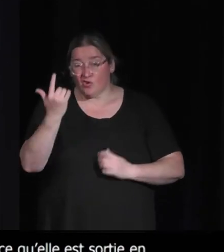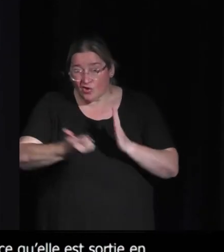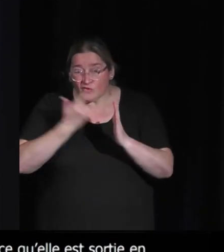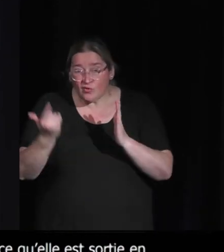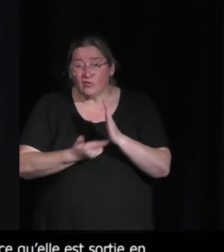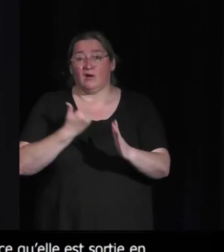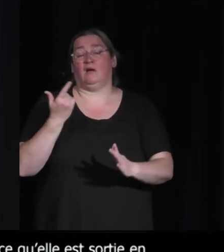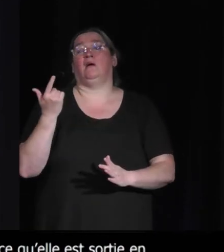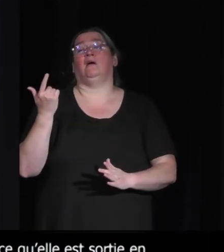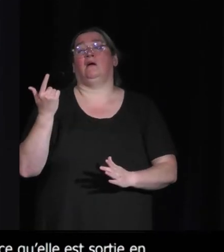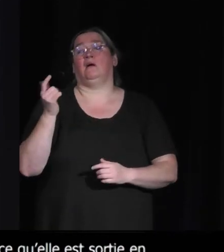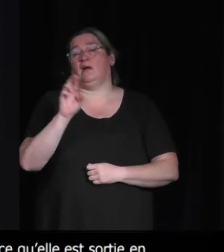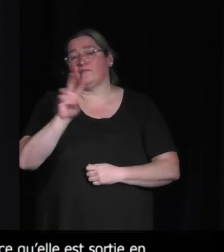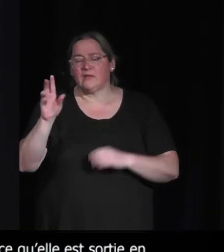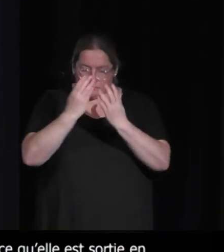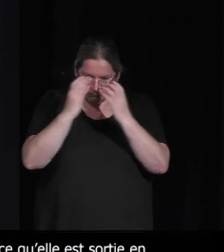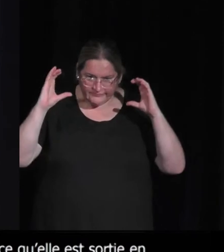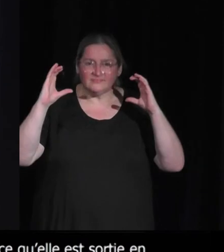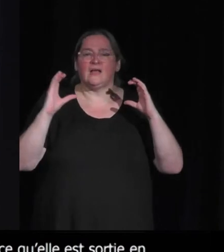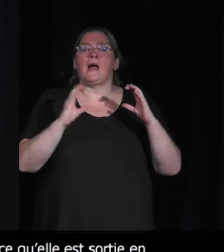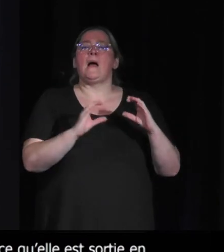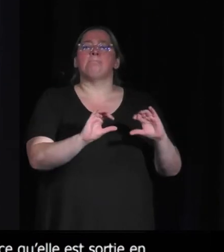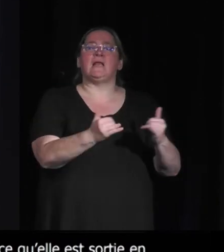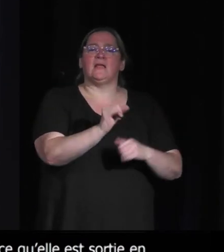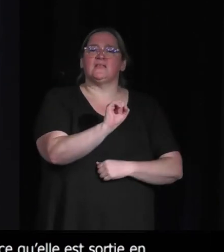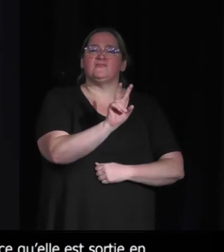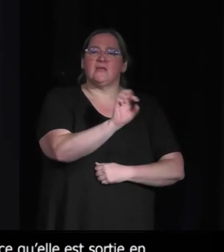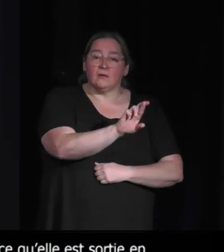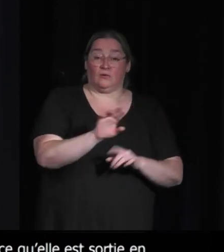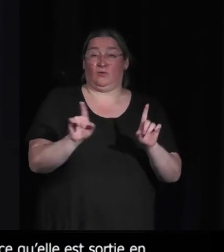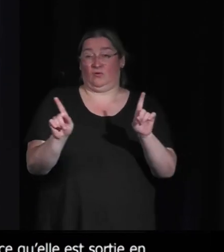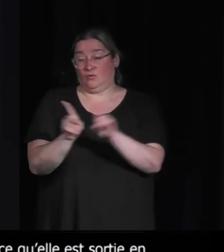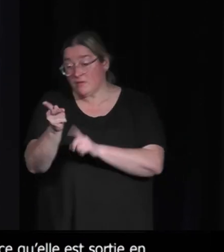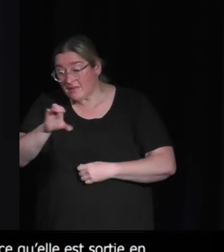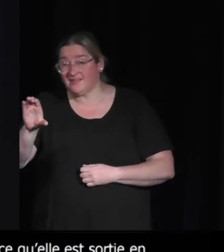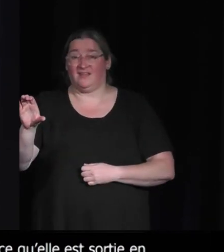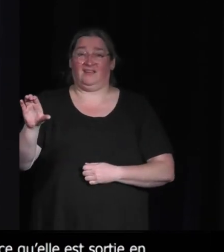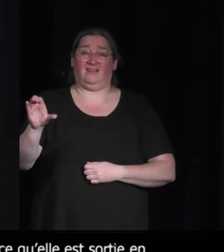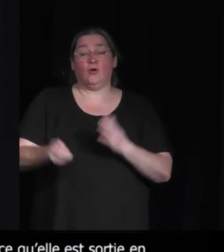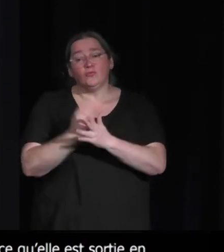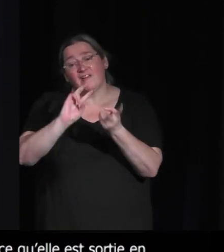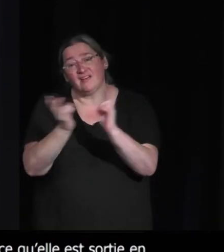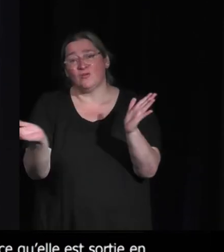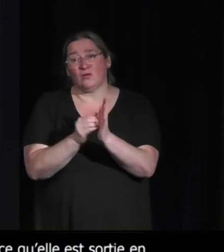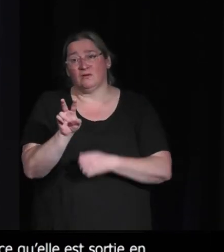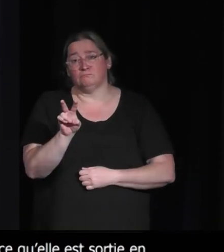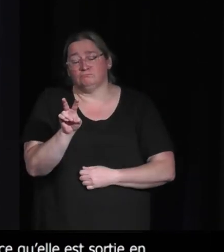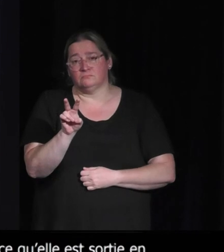sur le PSVR et sur PC, en termes de communication,'était un peu compliqué. Donc,